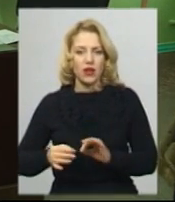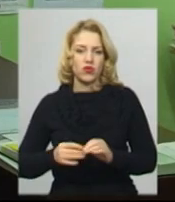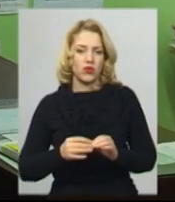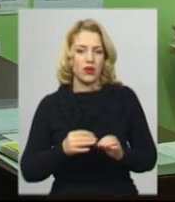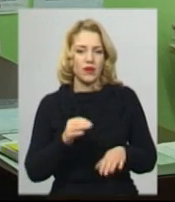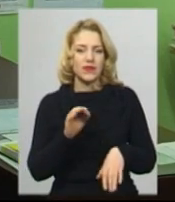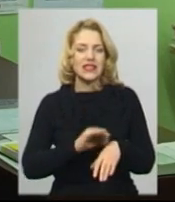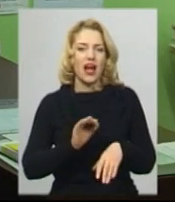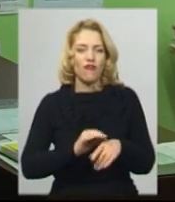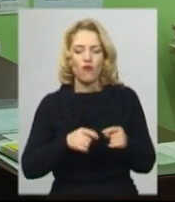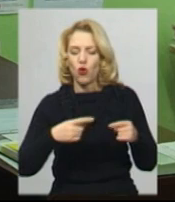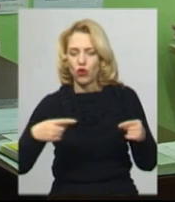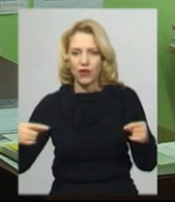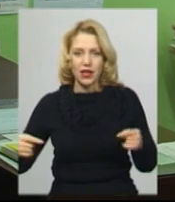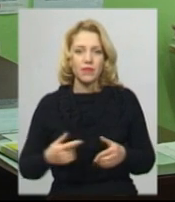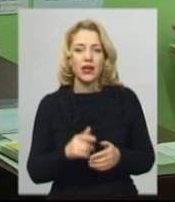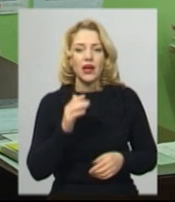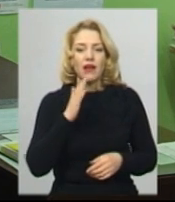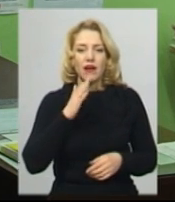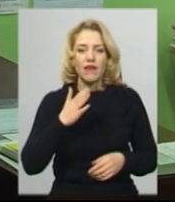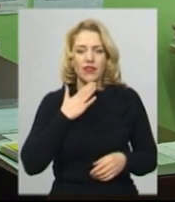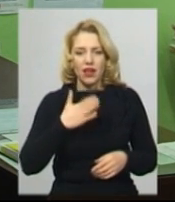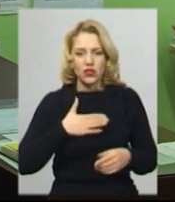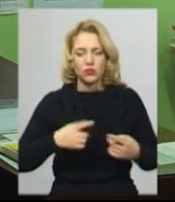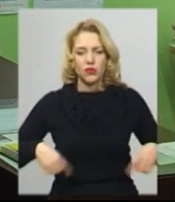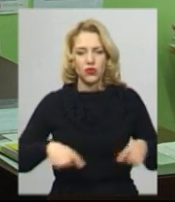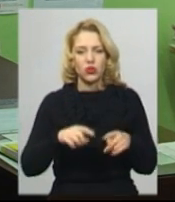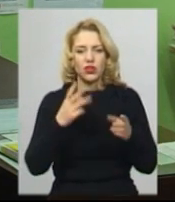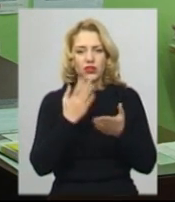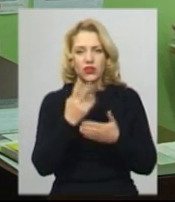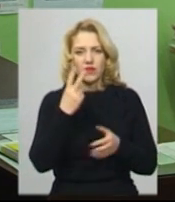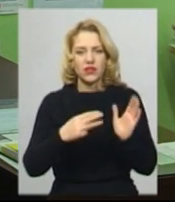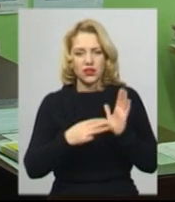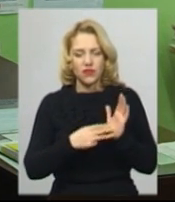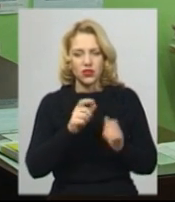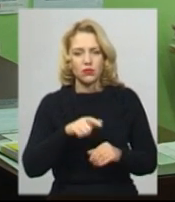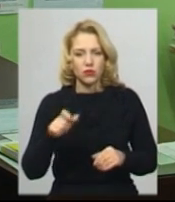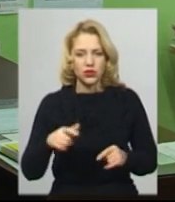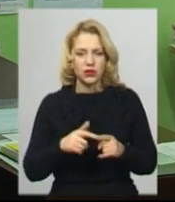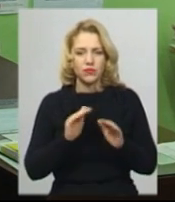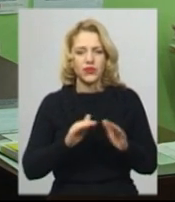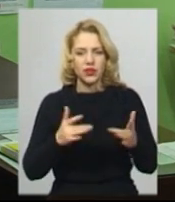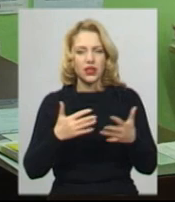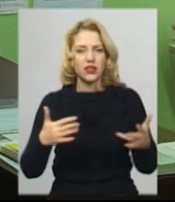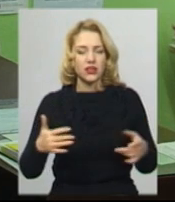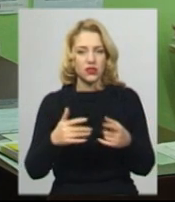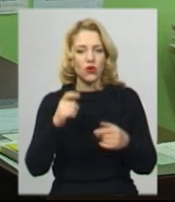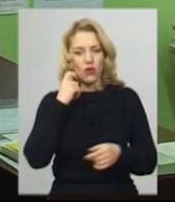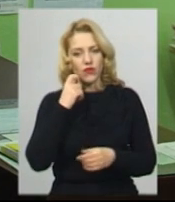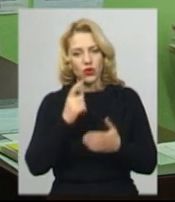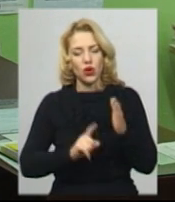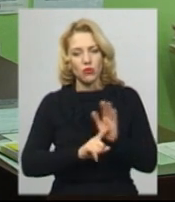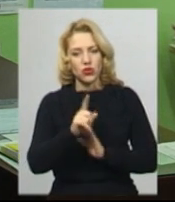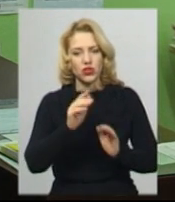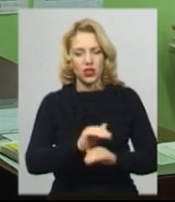захворювання. В нашому відділенні на лікування перебуває 28 осіб. Це діти різного віку, починаючи з дітей до